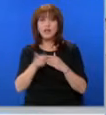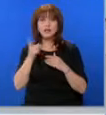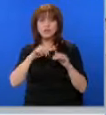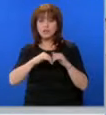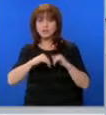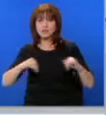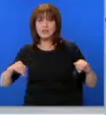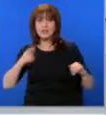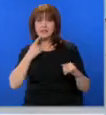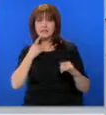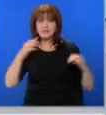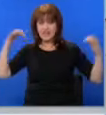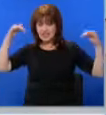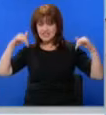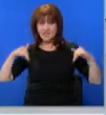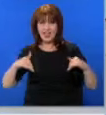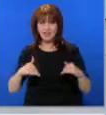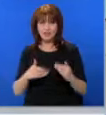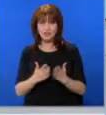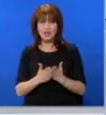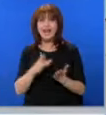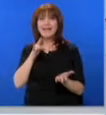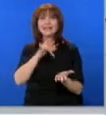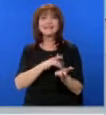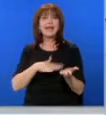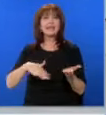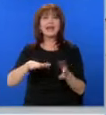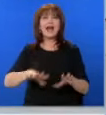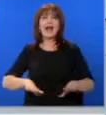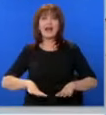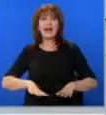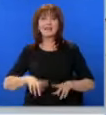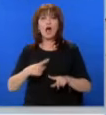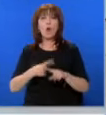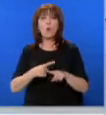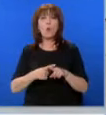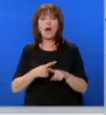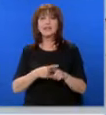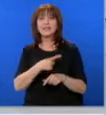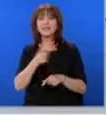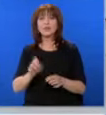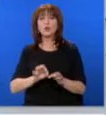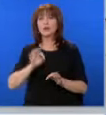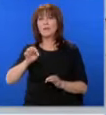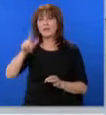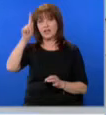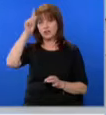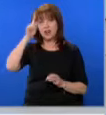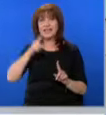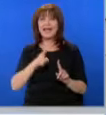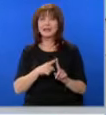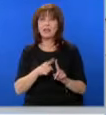от света заради активизирали се с влачища. Епицентърат на труса до град Хуалиен на около 100 км от столицата Тайпе.